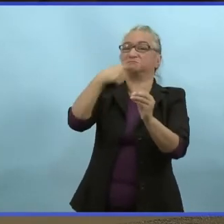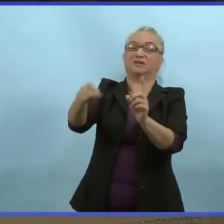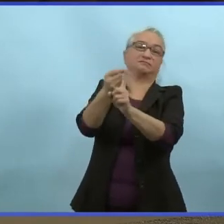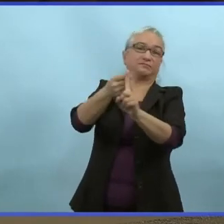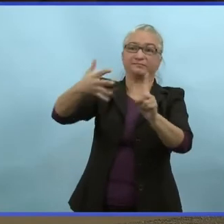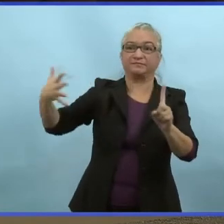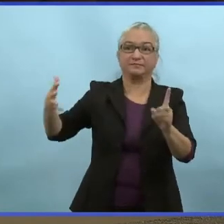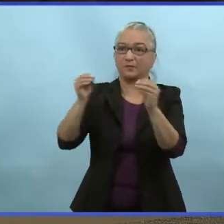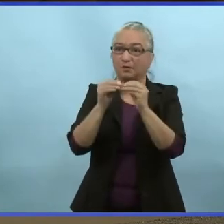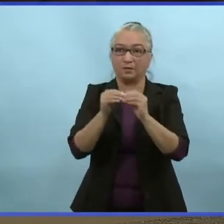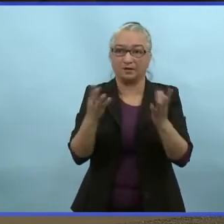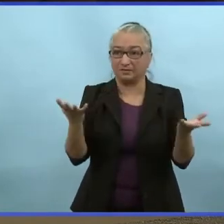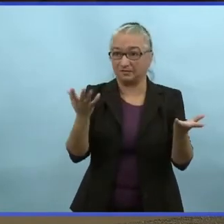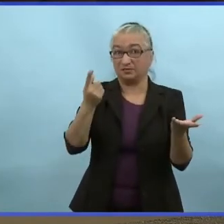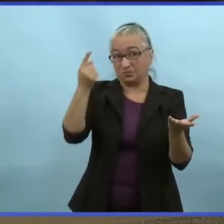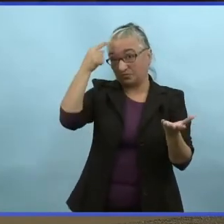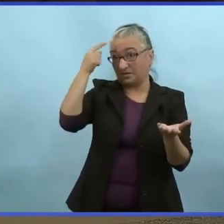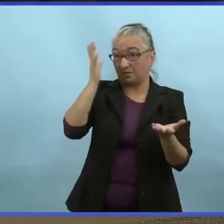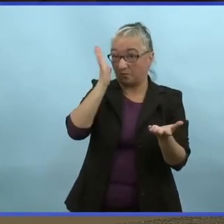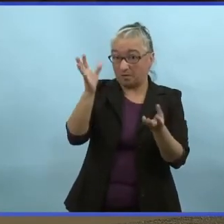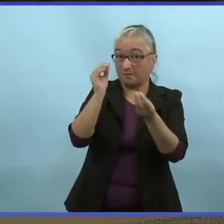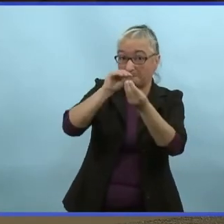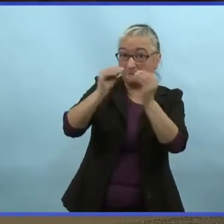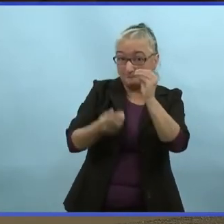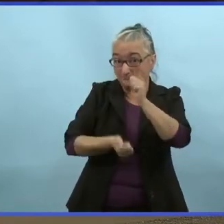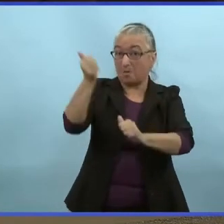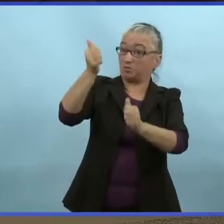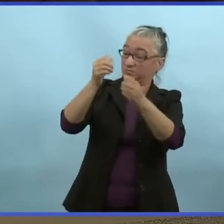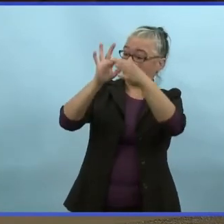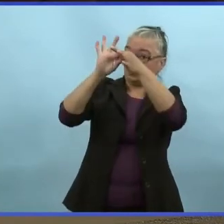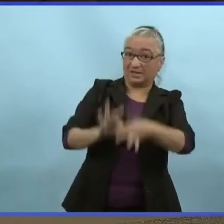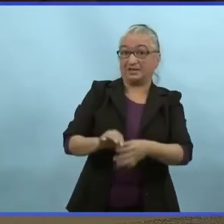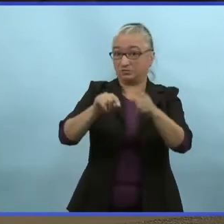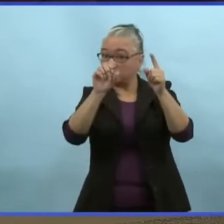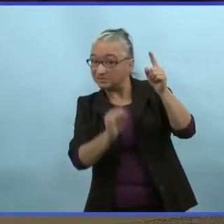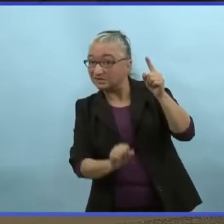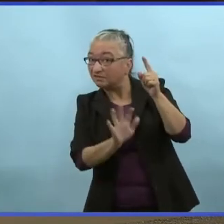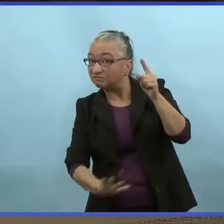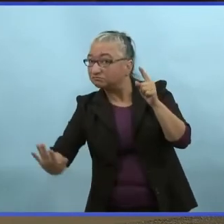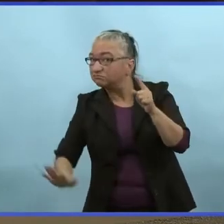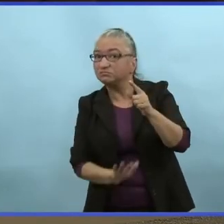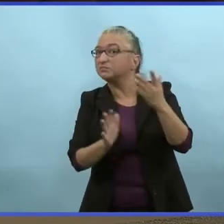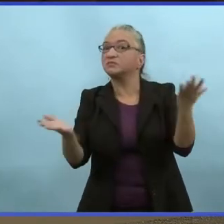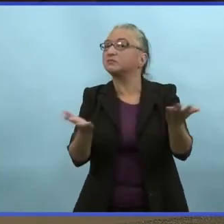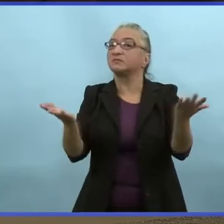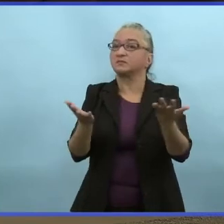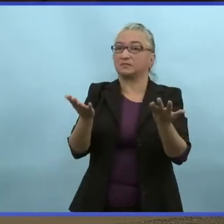Est-ce que vous pouvez donner plus de détails au niveau de l'épidémiologie ?-ce que c'est santé sud ?